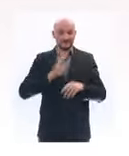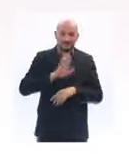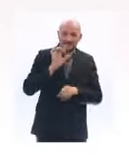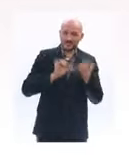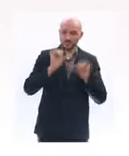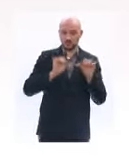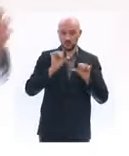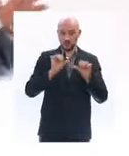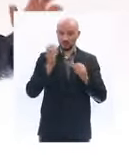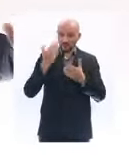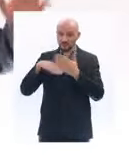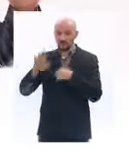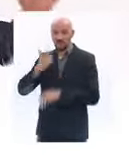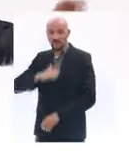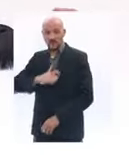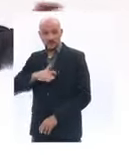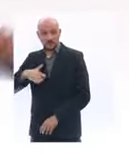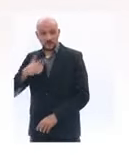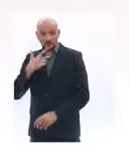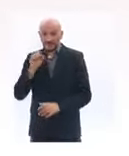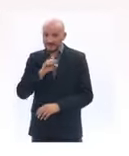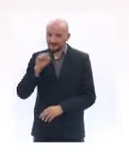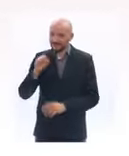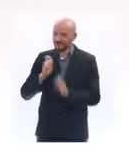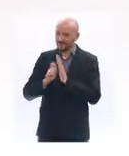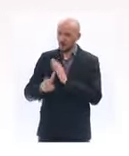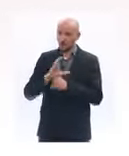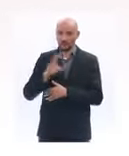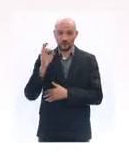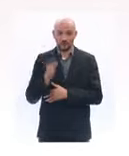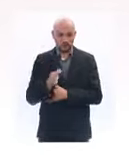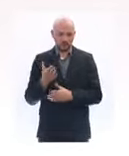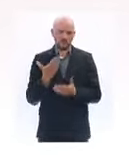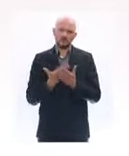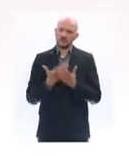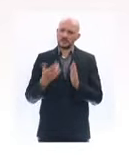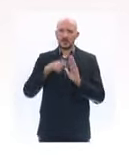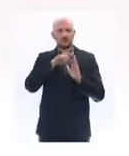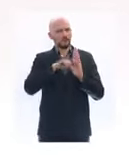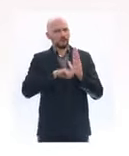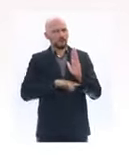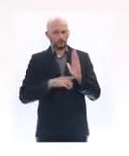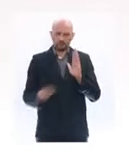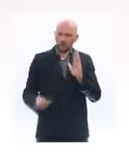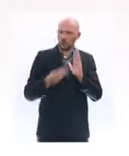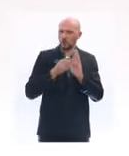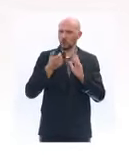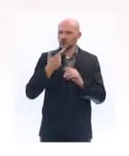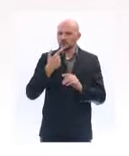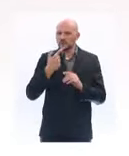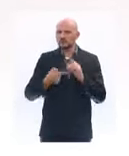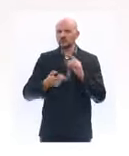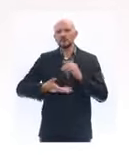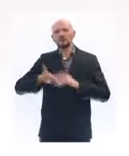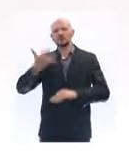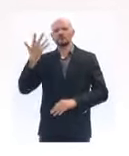totalement gratuits. C'est un dispositif qui existe depuis plusieurs semaines mais je rappelle que son utilisation est toujours possible.